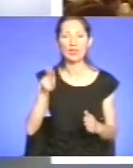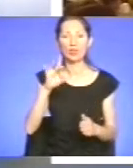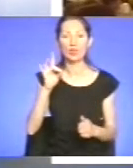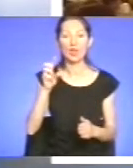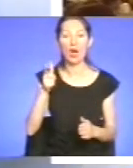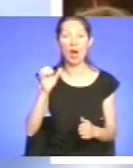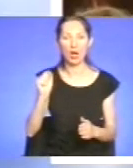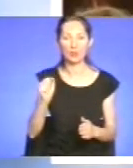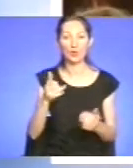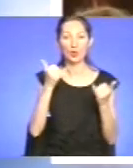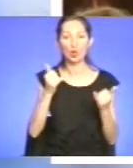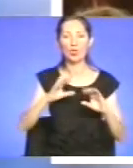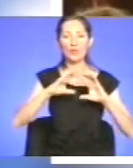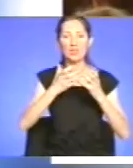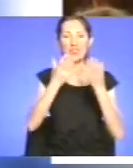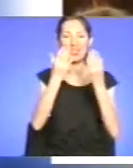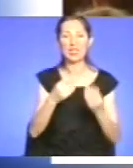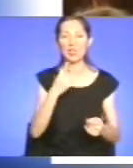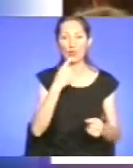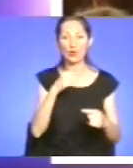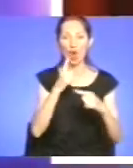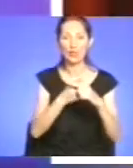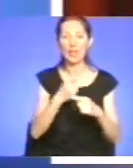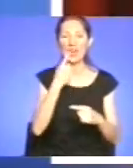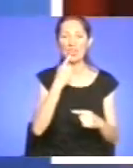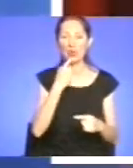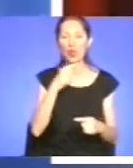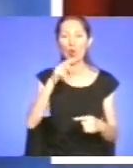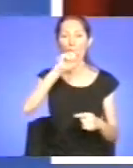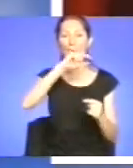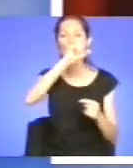Сьогодні Всесвітній день Червоного Христа і Червоного півмісяця.